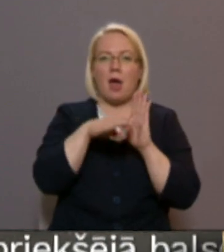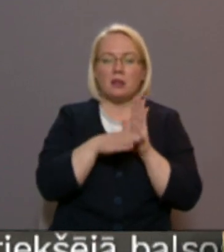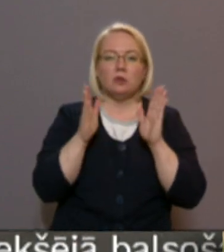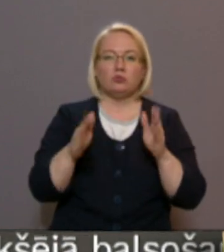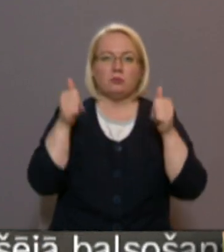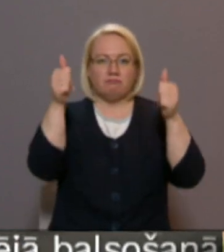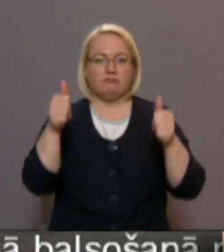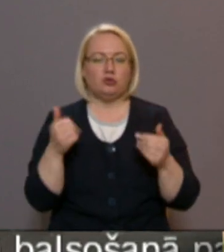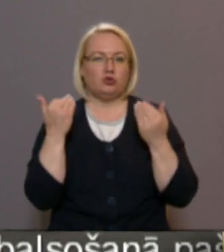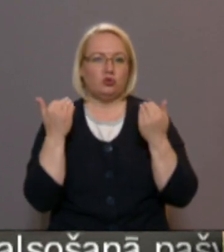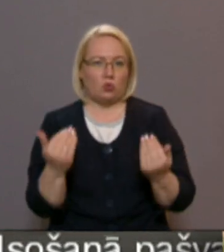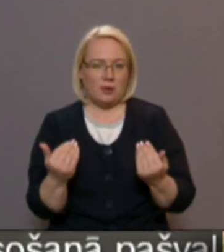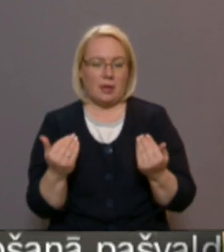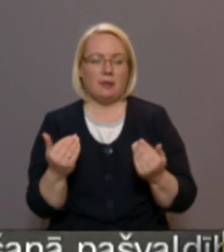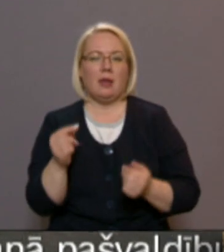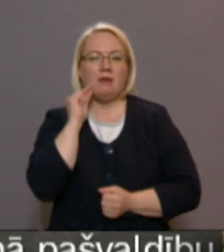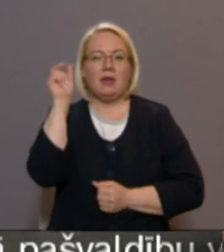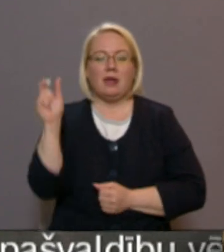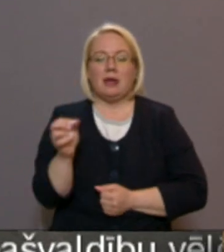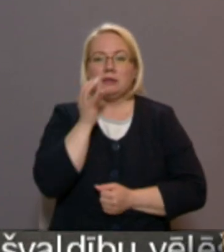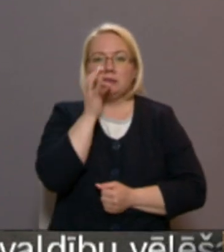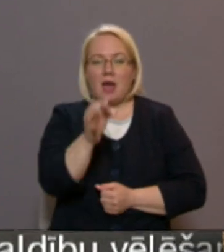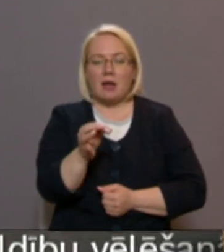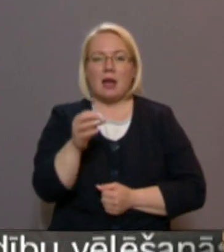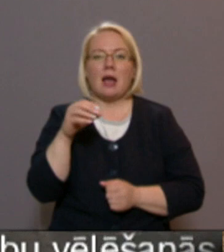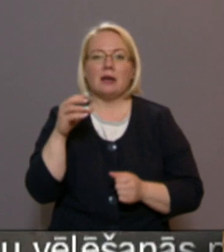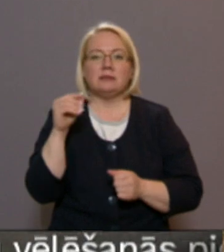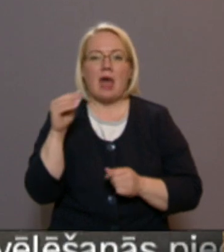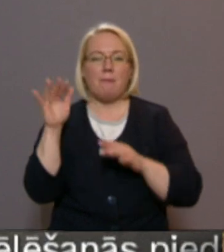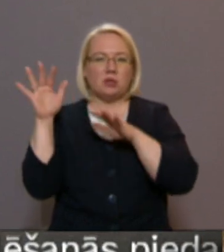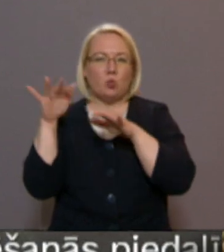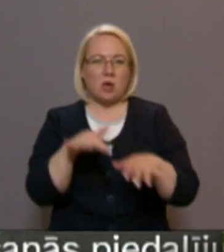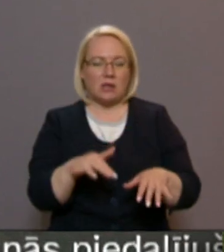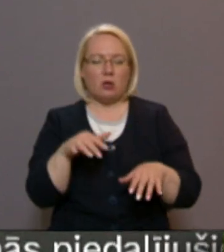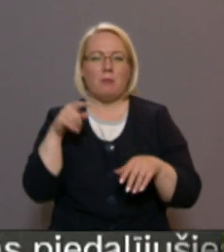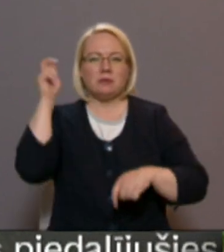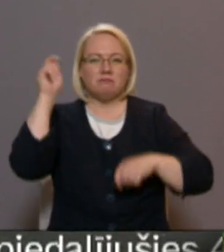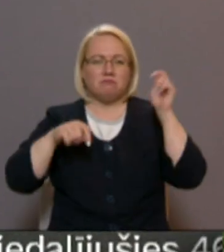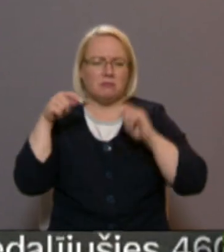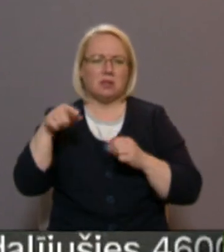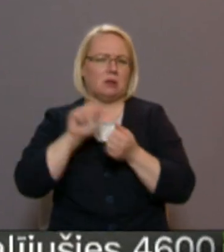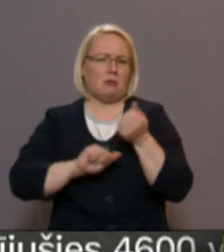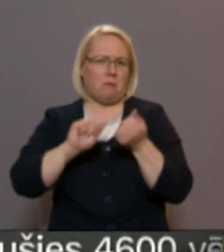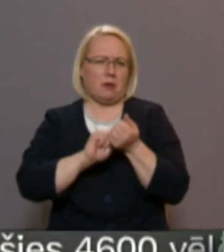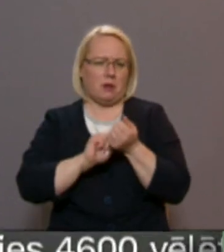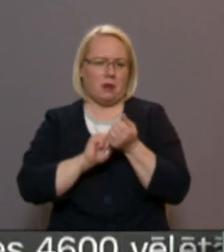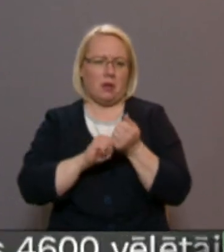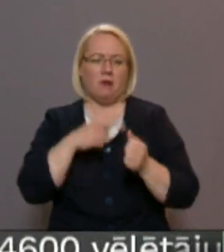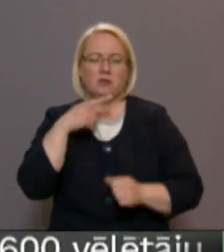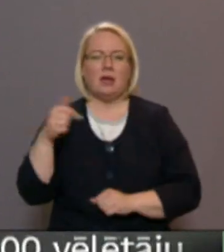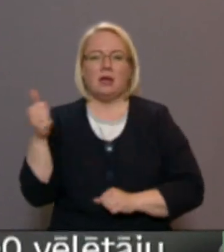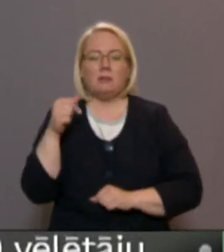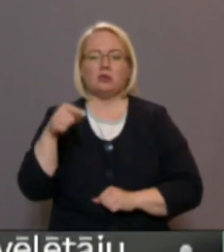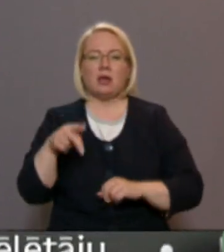izvietotas šodien. Rolands Auziņš uzver, ka zemes noslīdējumi šādā vietā pēc lietavām ir dabīgs process. īpaši šajā